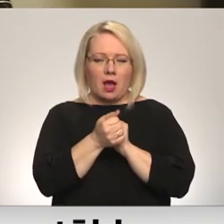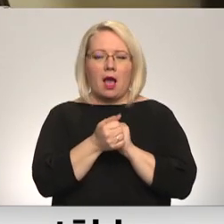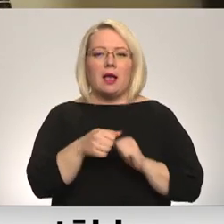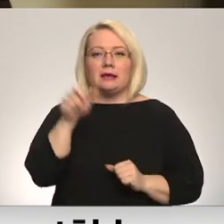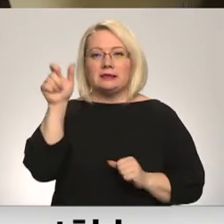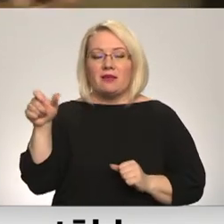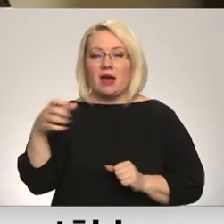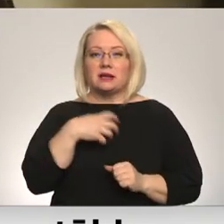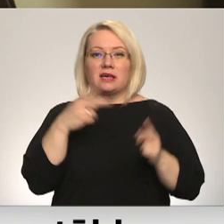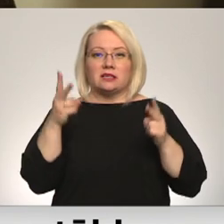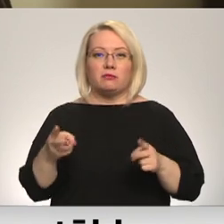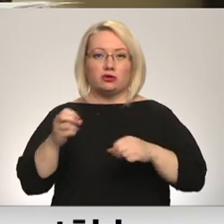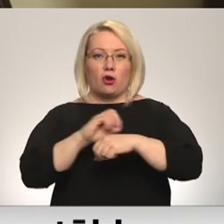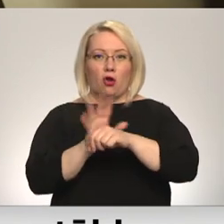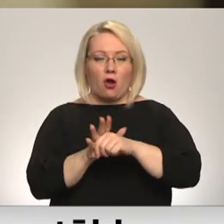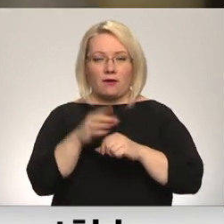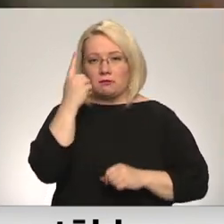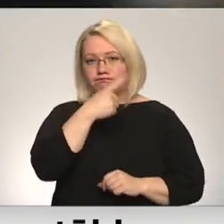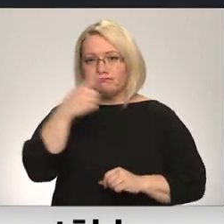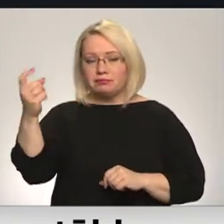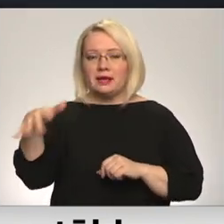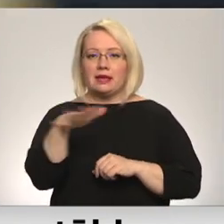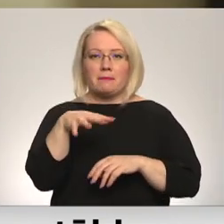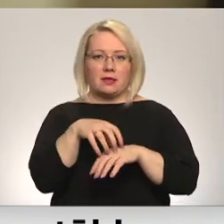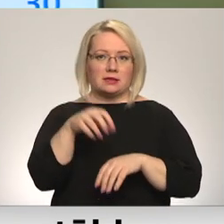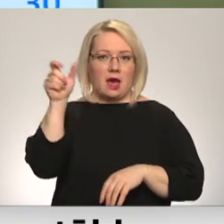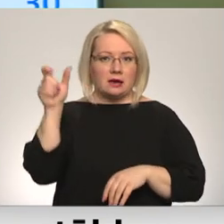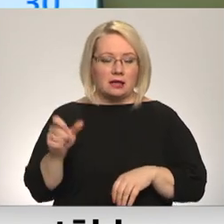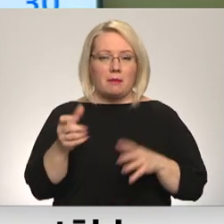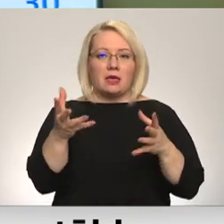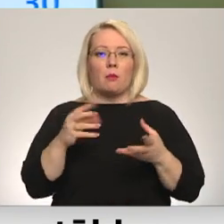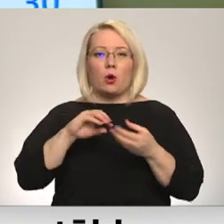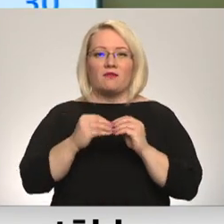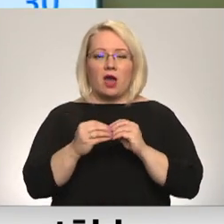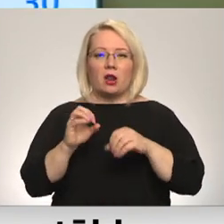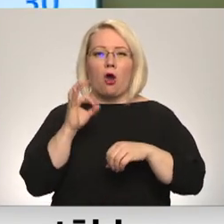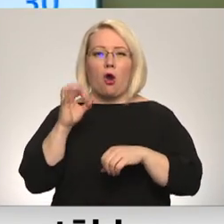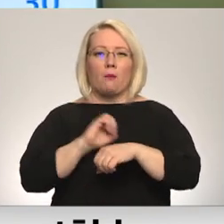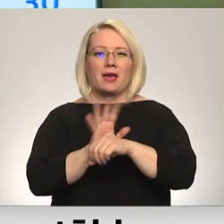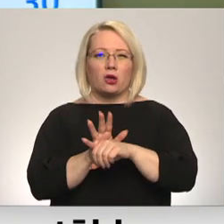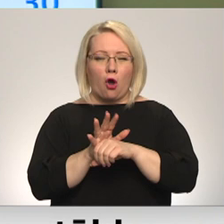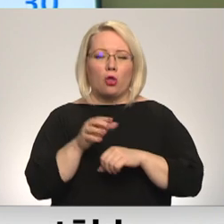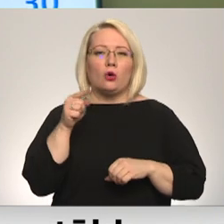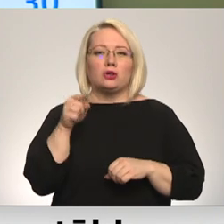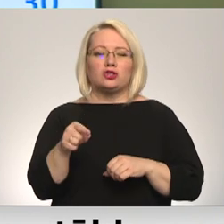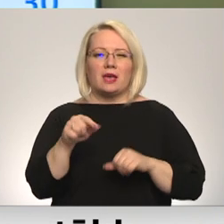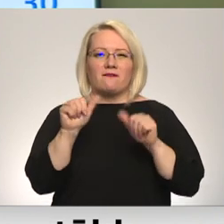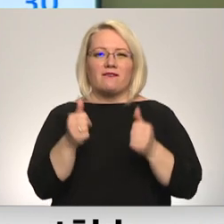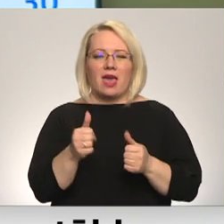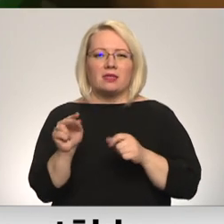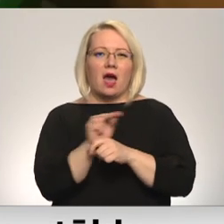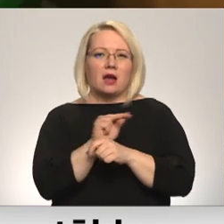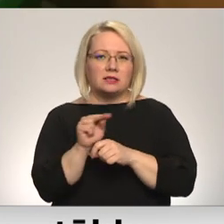kas saslimoši ar Covidu, jāinformē savs ģimenes ārsts. Ņemot vērā Omikrona dabu šī vīrusa paveidā ārstēšana,